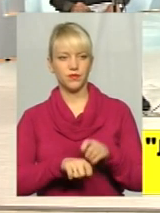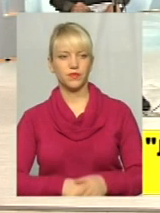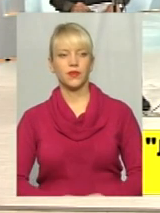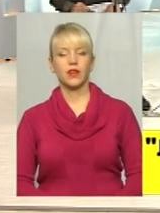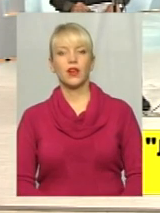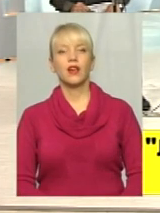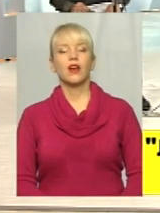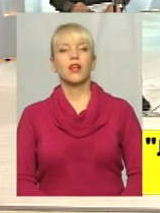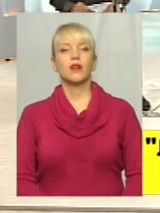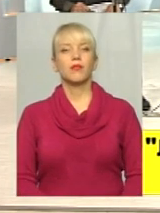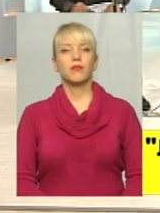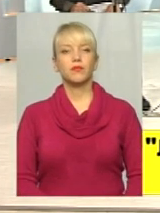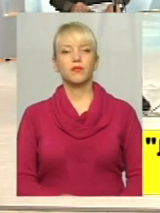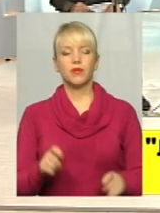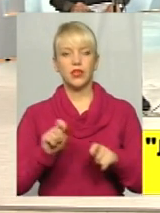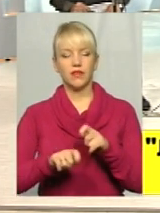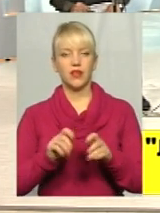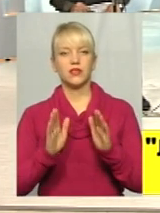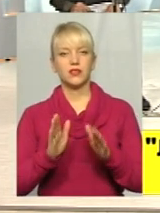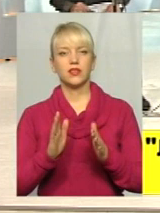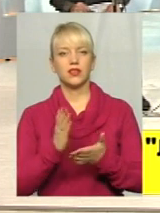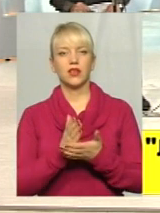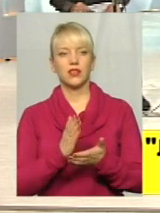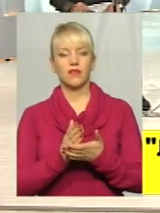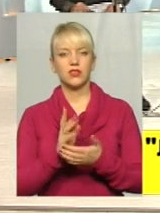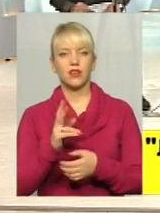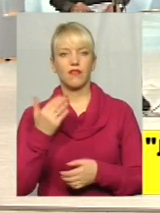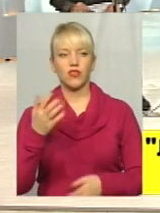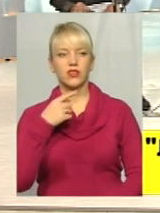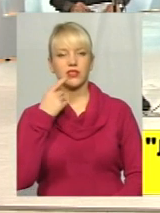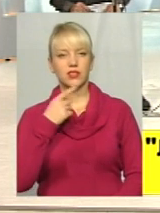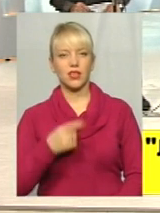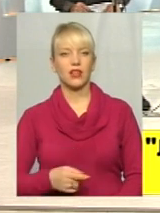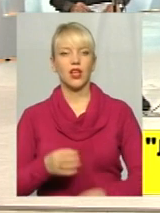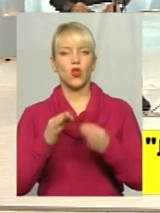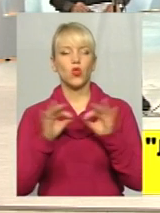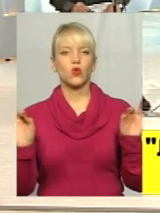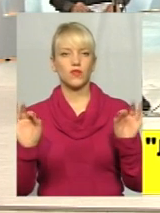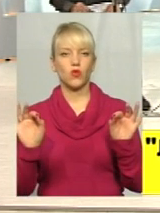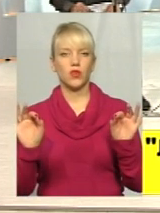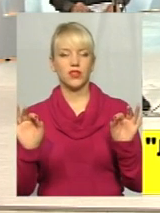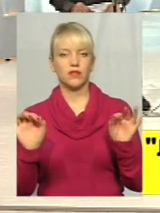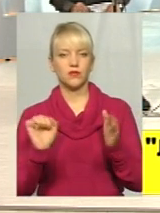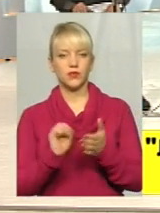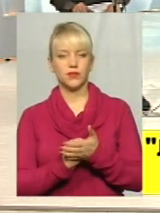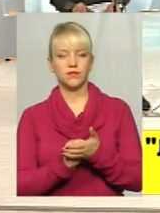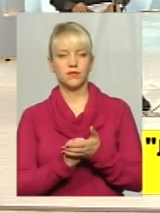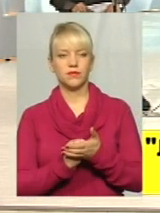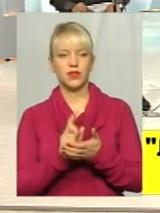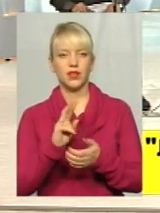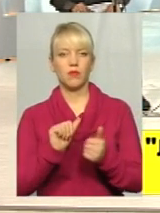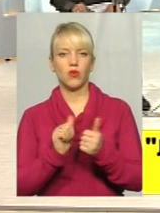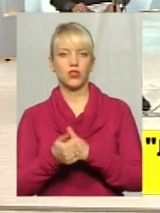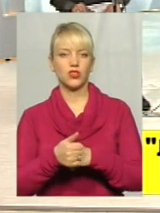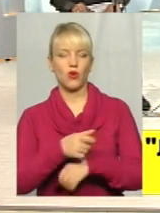Перевірялись тільки наявність, як вони сказали… Дозволів? Дозволів і позачергових оглядів.